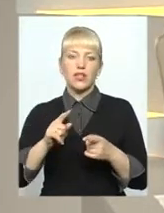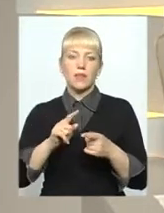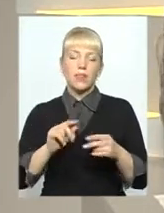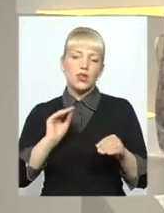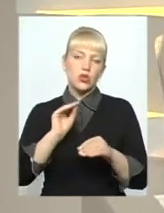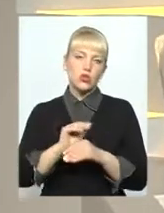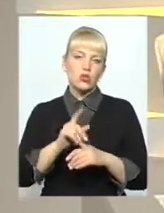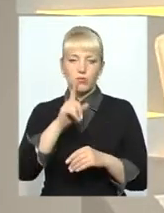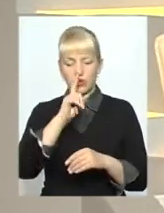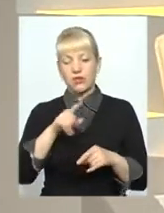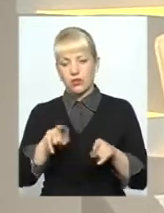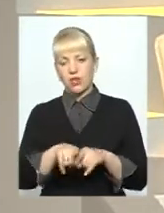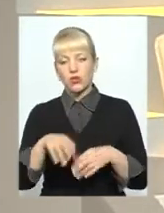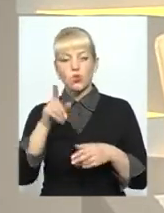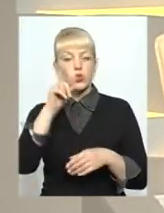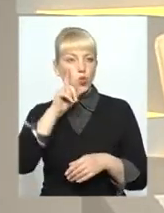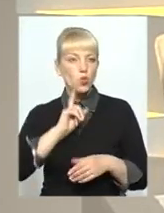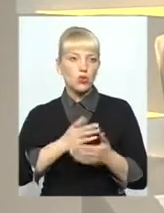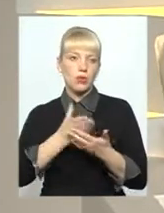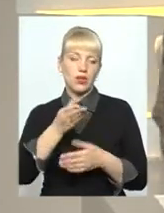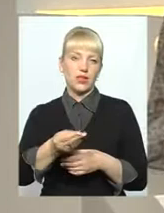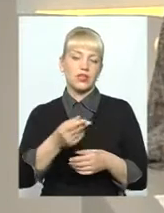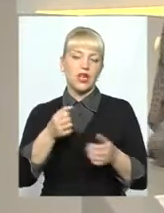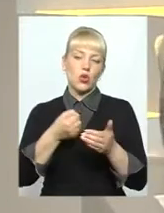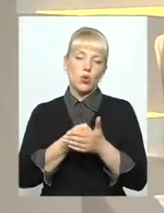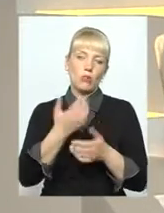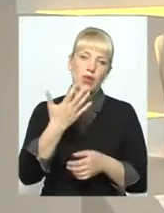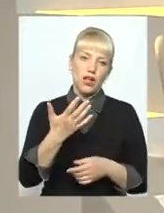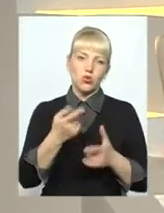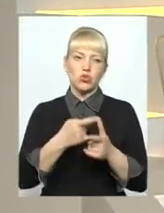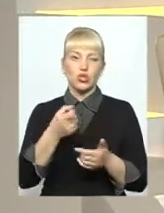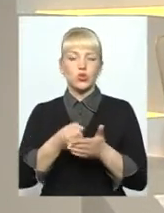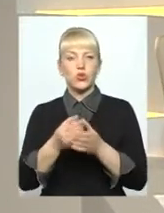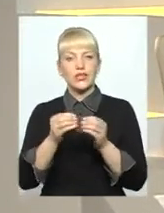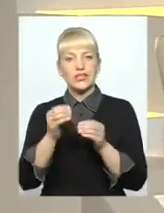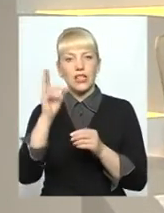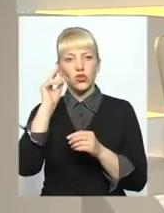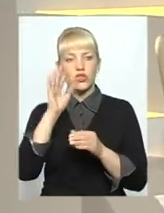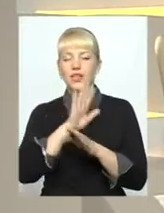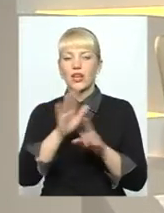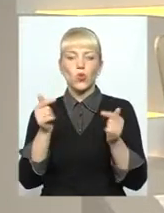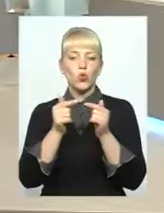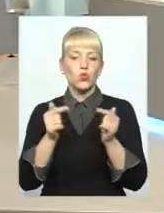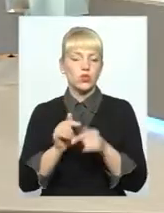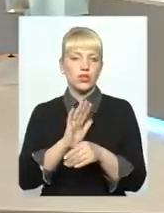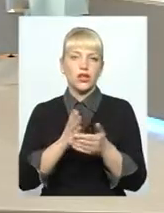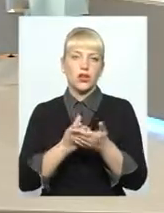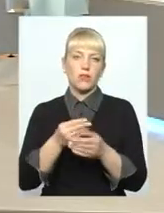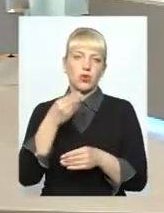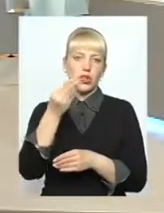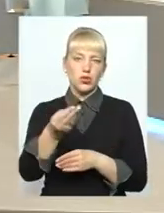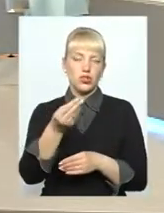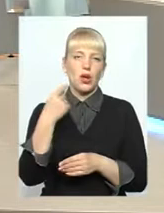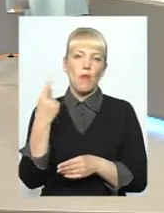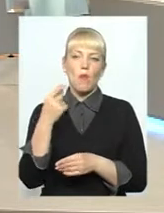місяця, так їм зручно платити там. До 5-го, до 10-го числа сплачувати, не уточнюючи, не подаючи показники вам.